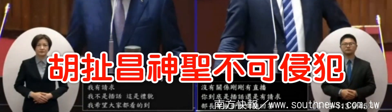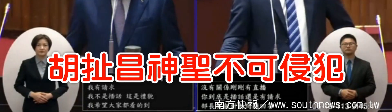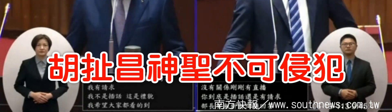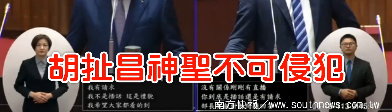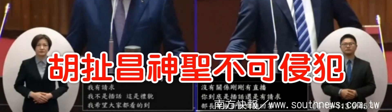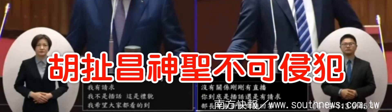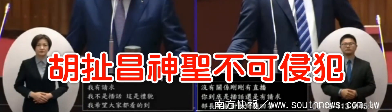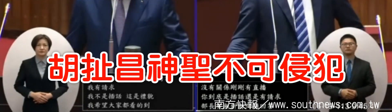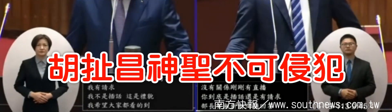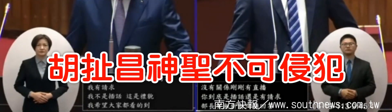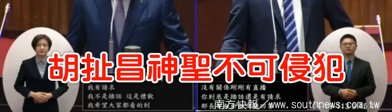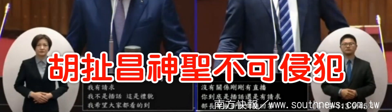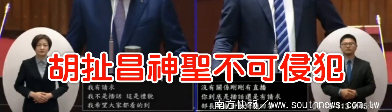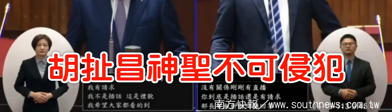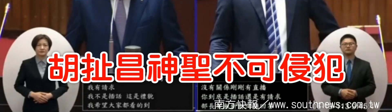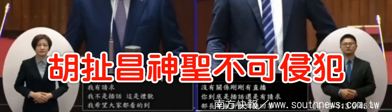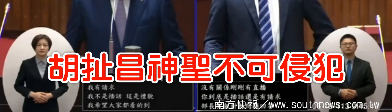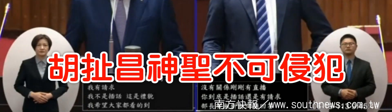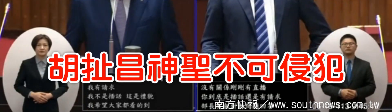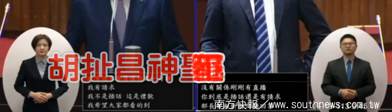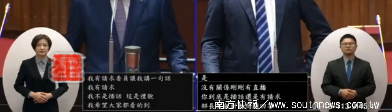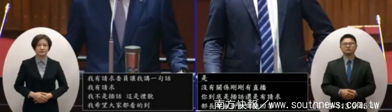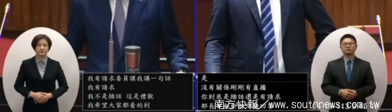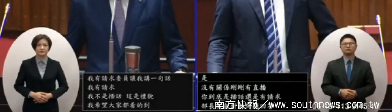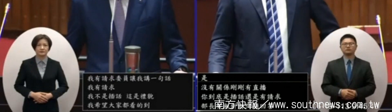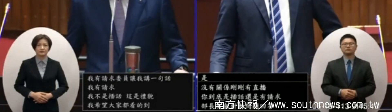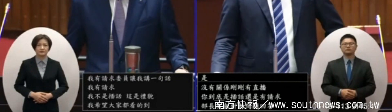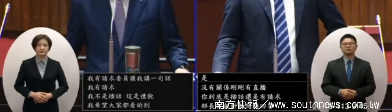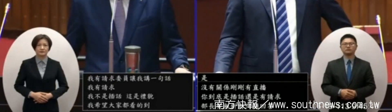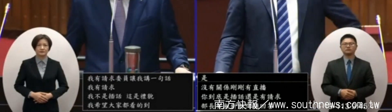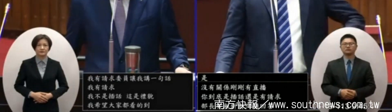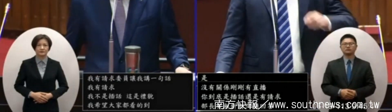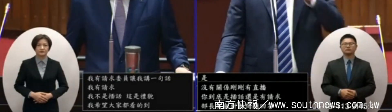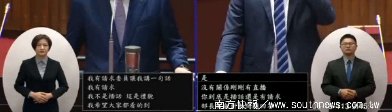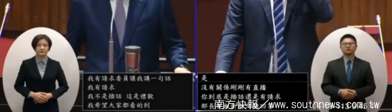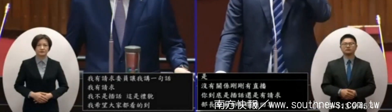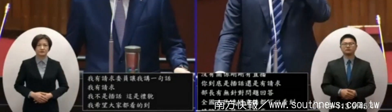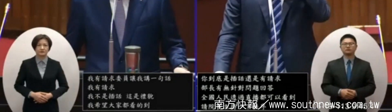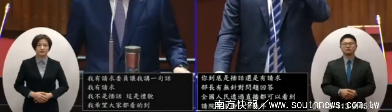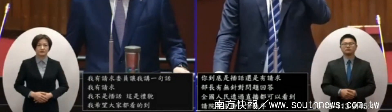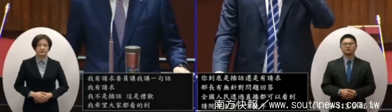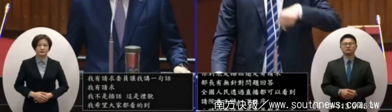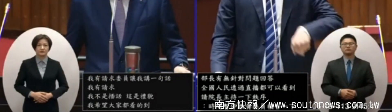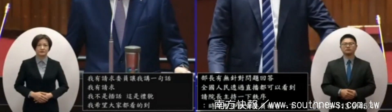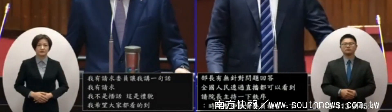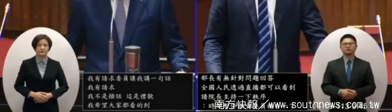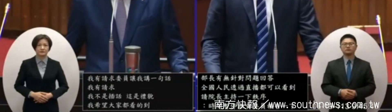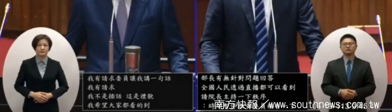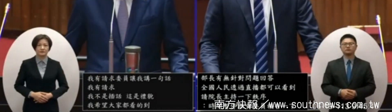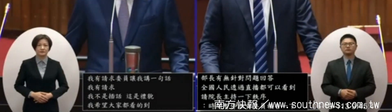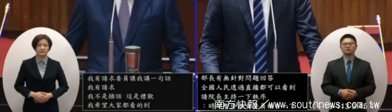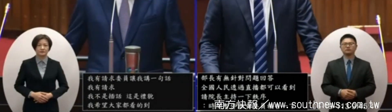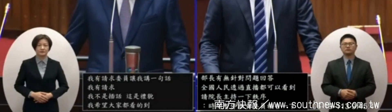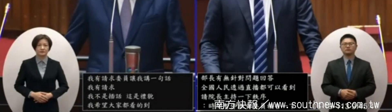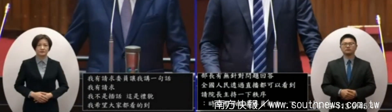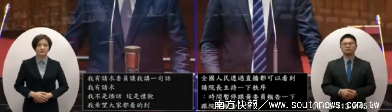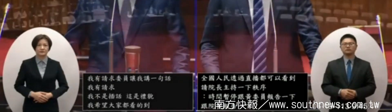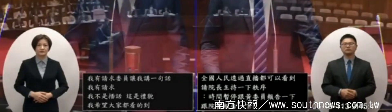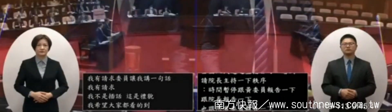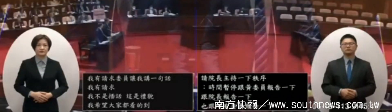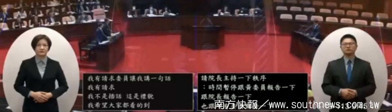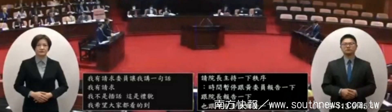用疾問疾答方式進行委員與官員共同使用尋答時間那麼委員尋